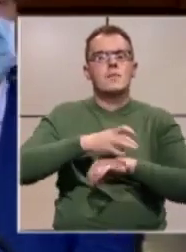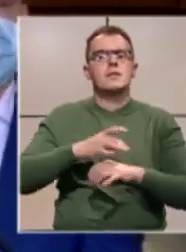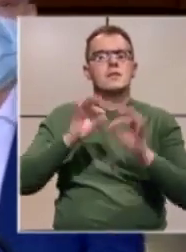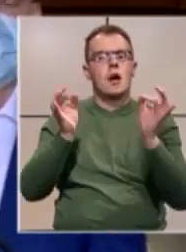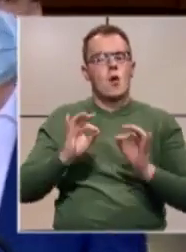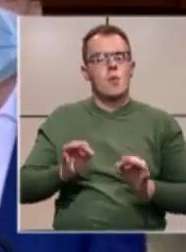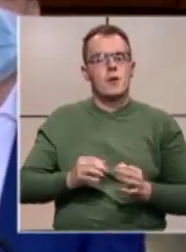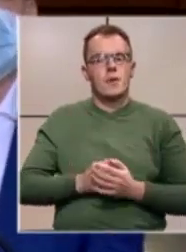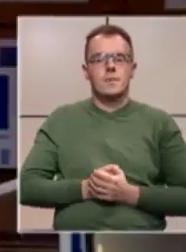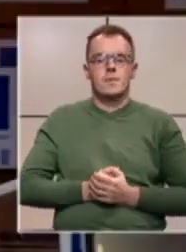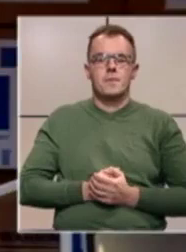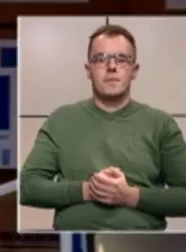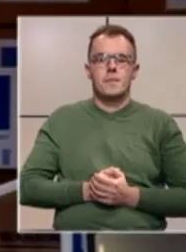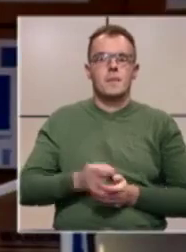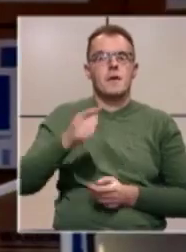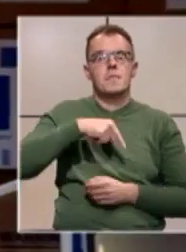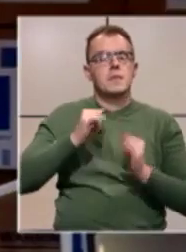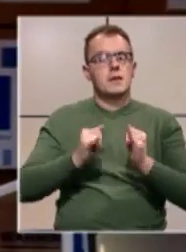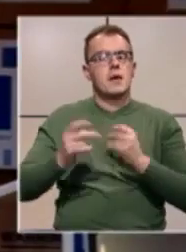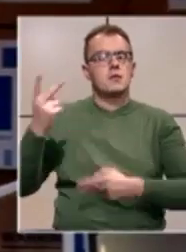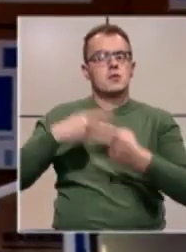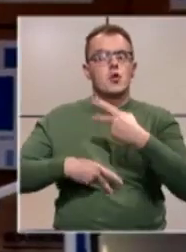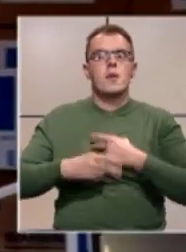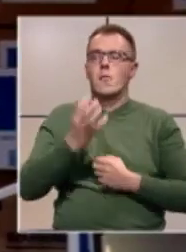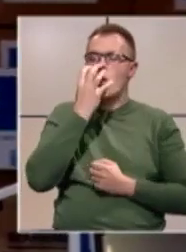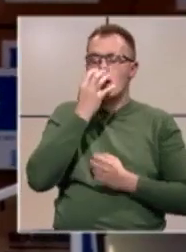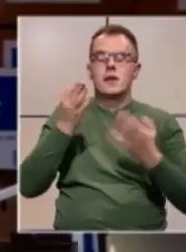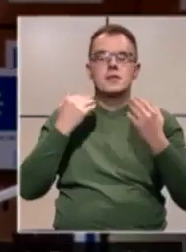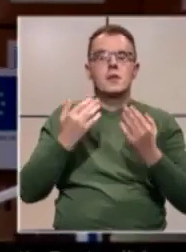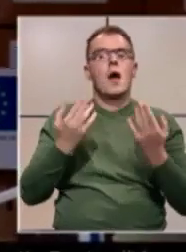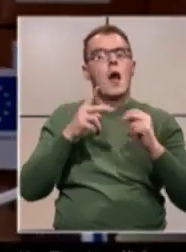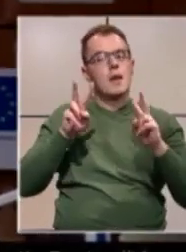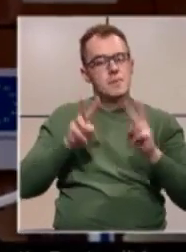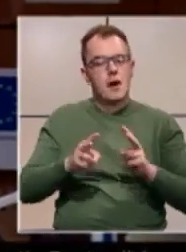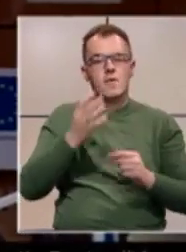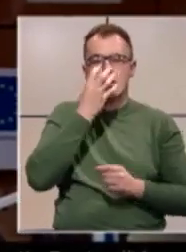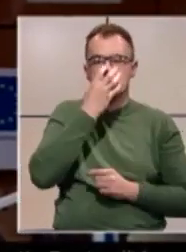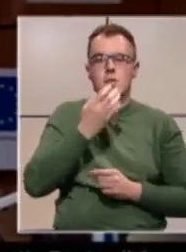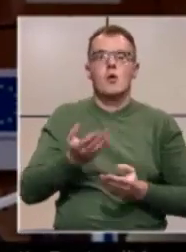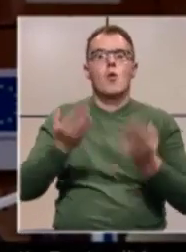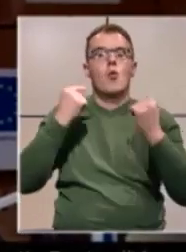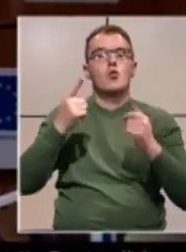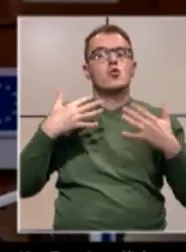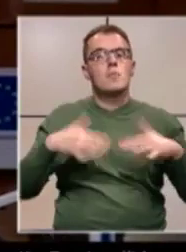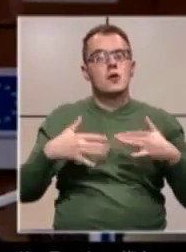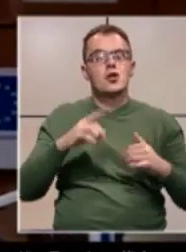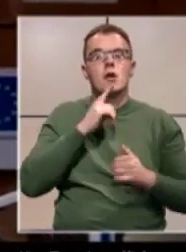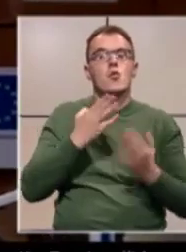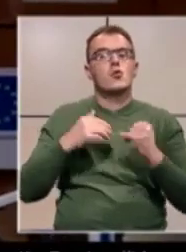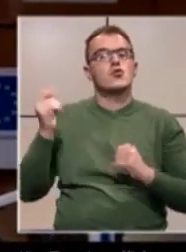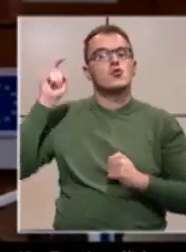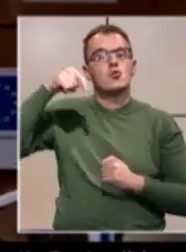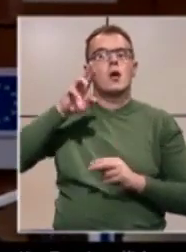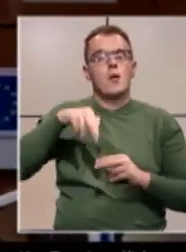oprema. Mi danas dobijamo respiratore, ali prave respiratore, odnosno mašine koje će sutra